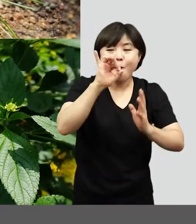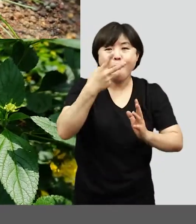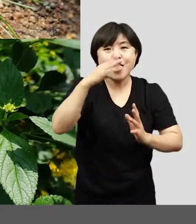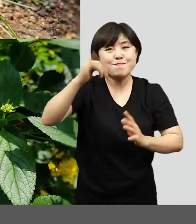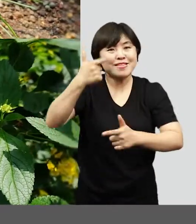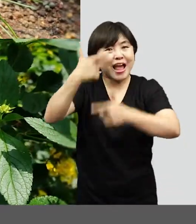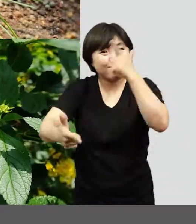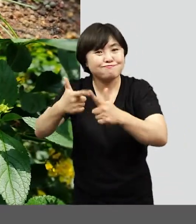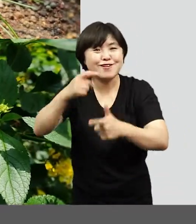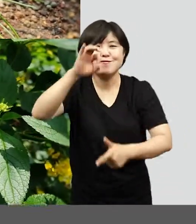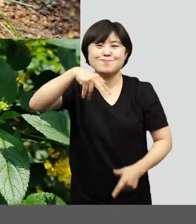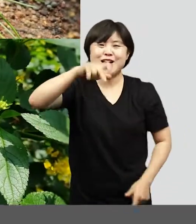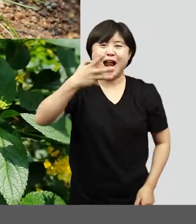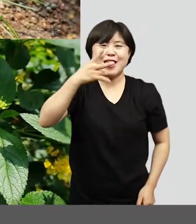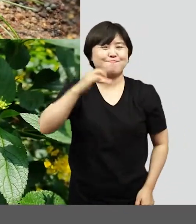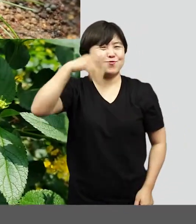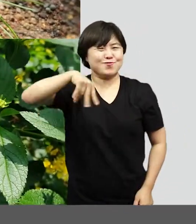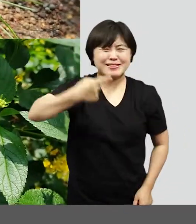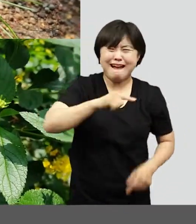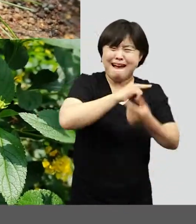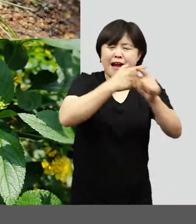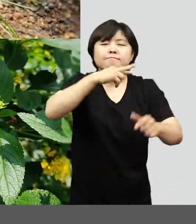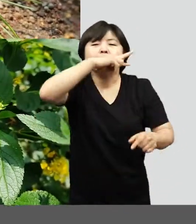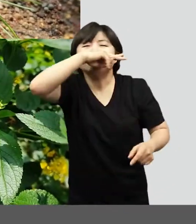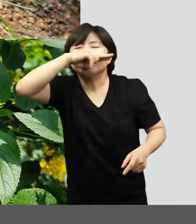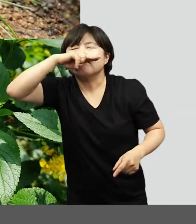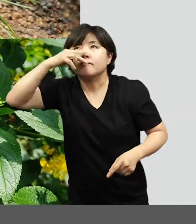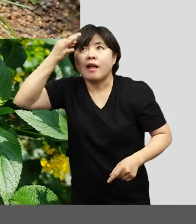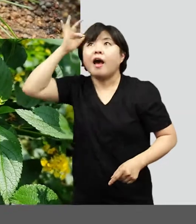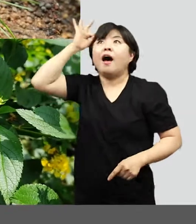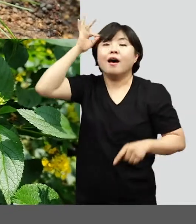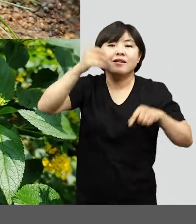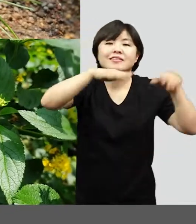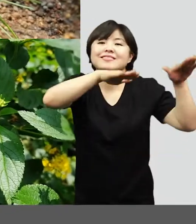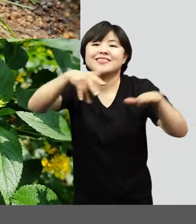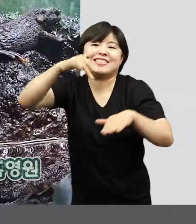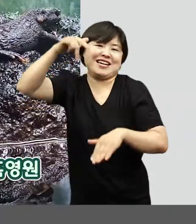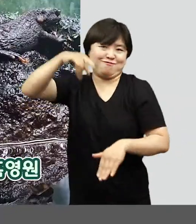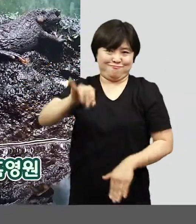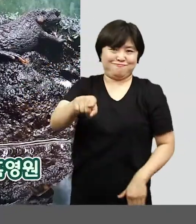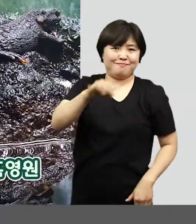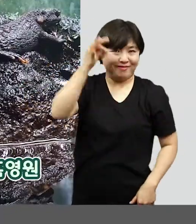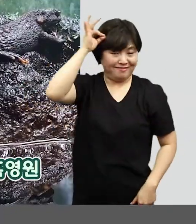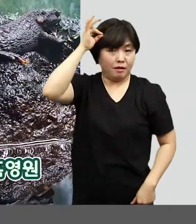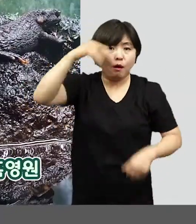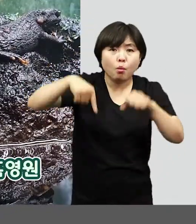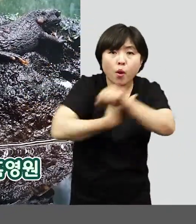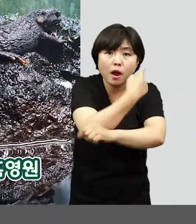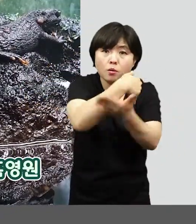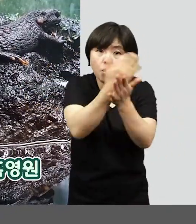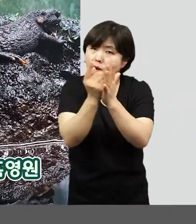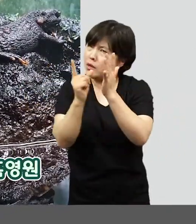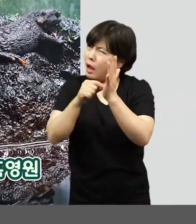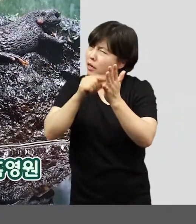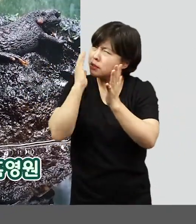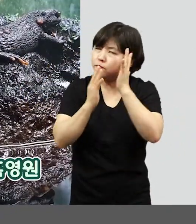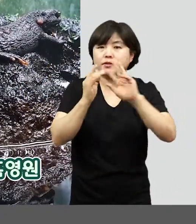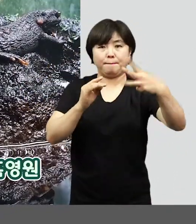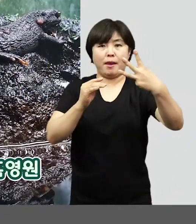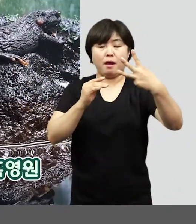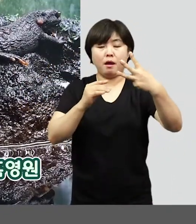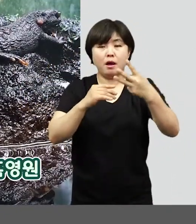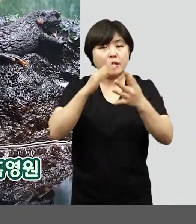올리브나무, 유칼립투스 등의 향기로 지중해를 먼저 느낄 수 있습니다. 이외에 300여종의 식물과